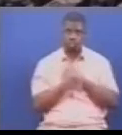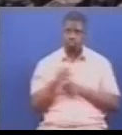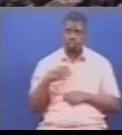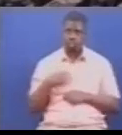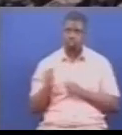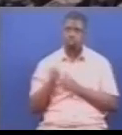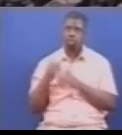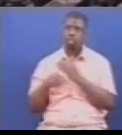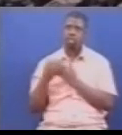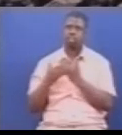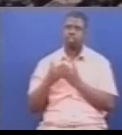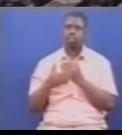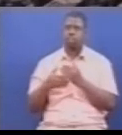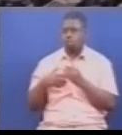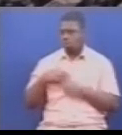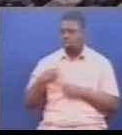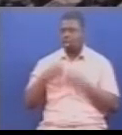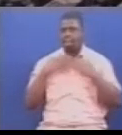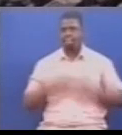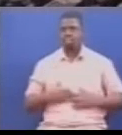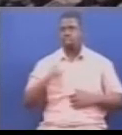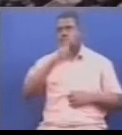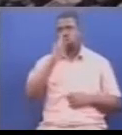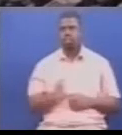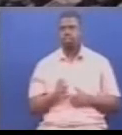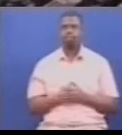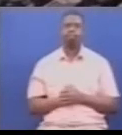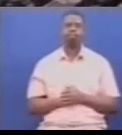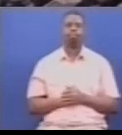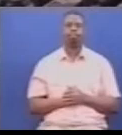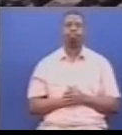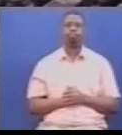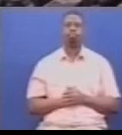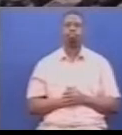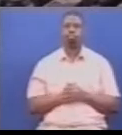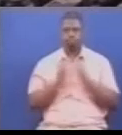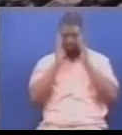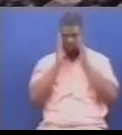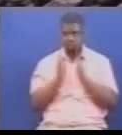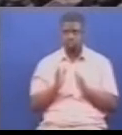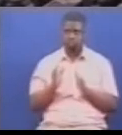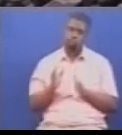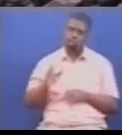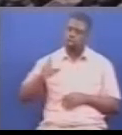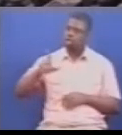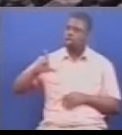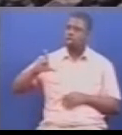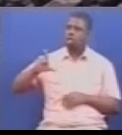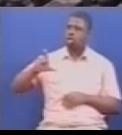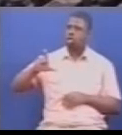Chitu naendere na wizara ya afya, maendere wa jamii, jisia wazena wa toto, suwali la mwishmiwa usi salu mpondeza,